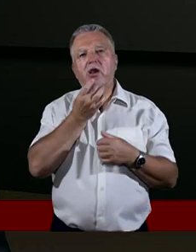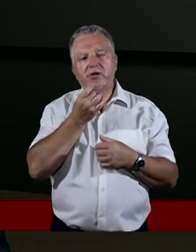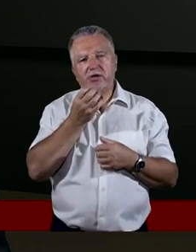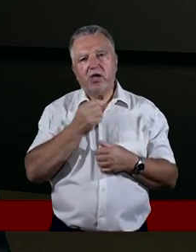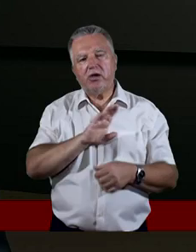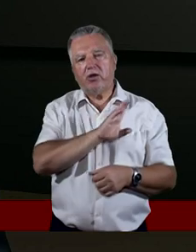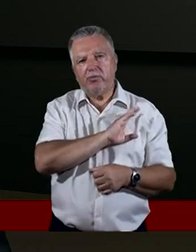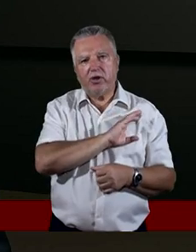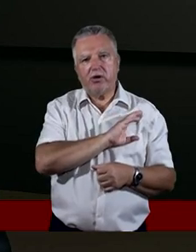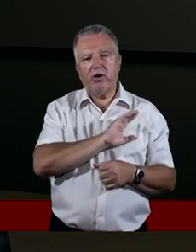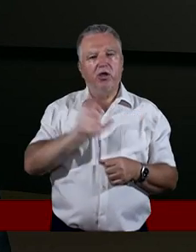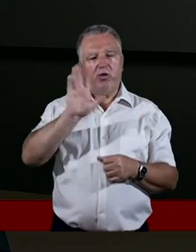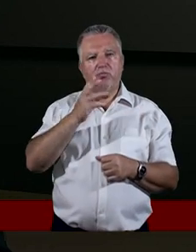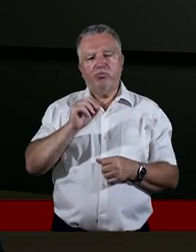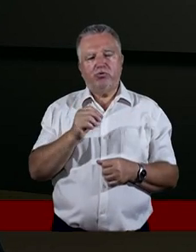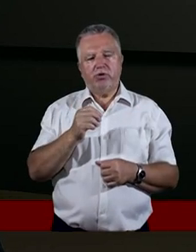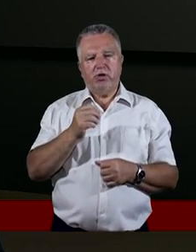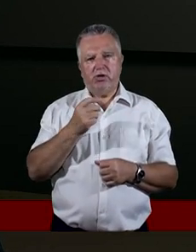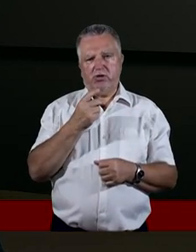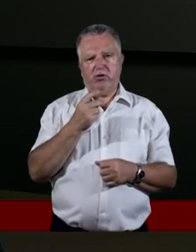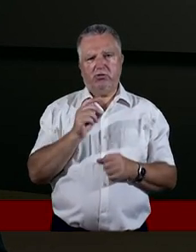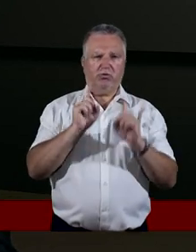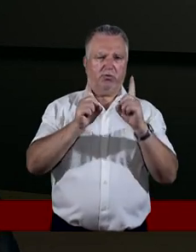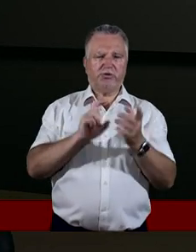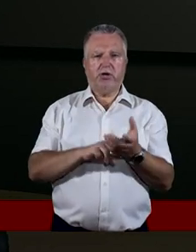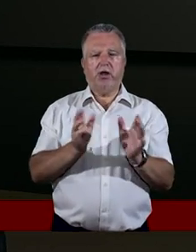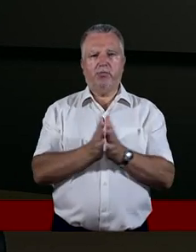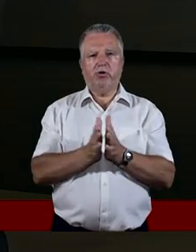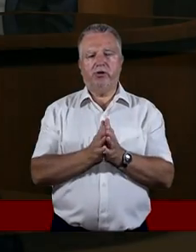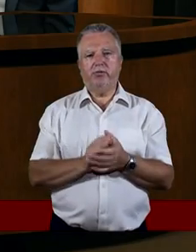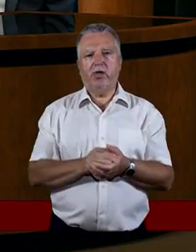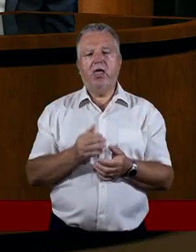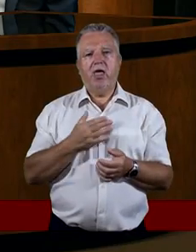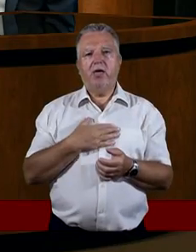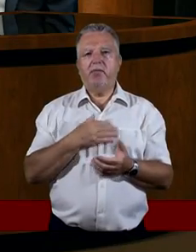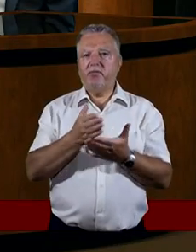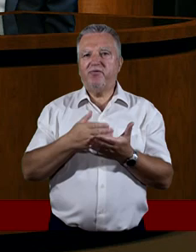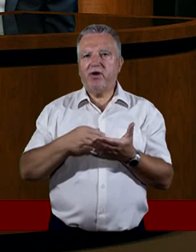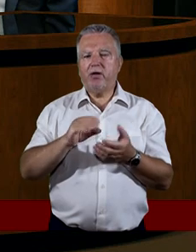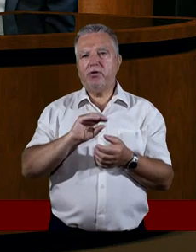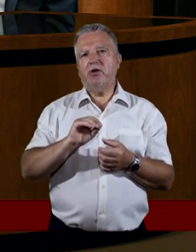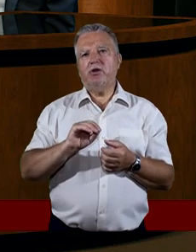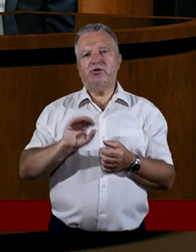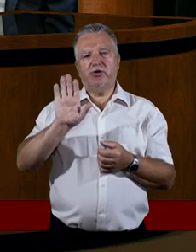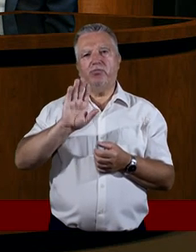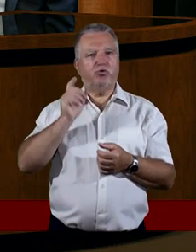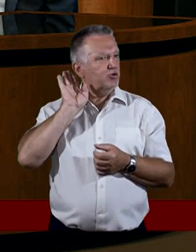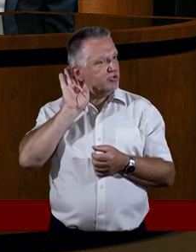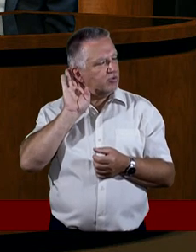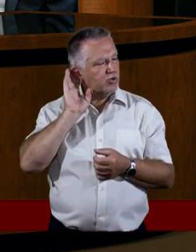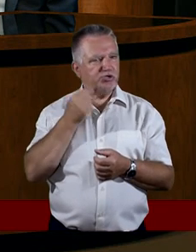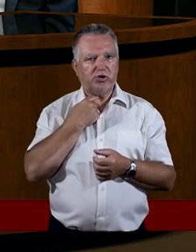wołają o pomstę, ale Bóg nie zważa na modlitwę. Tam mamy fragment, który wskazuje na to, że Bóg słyszy głos.